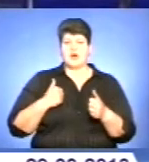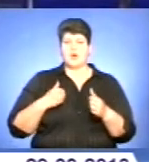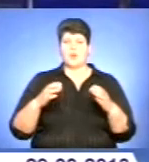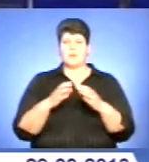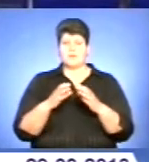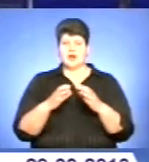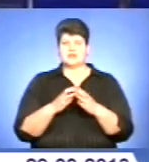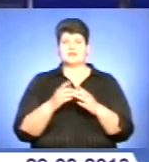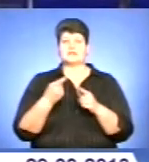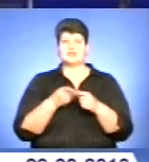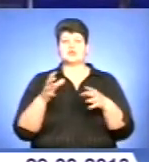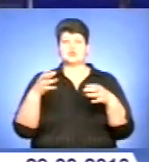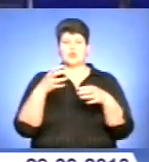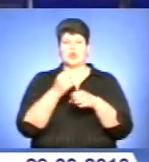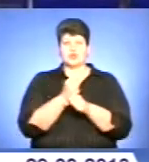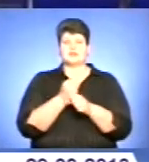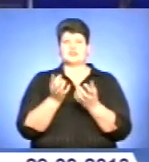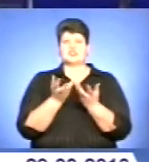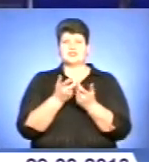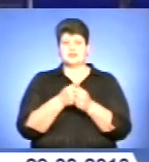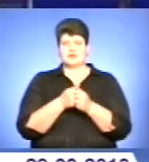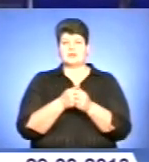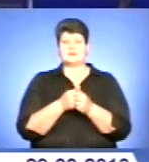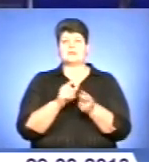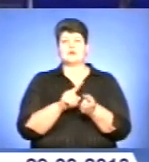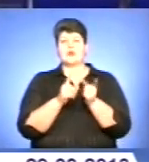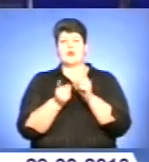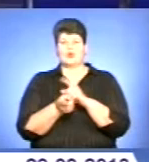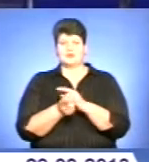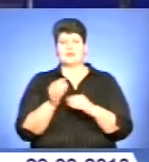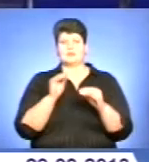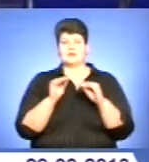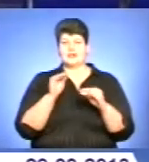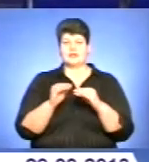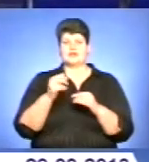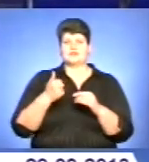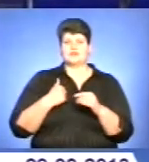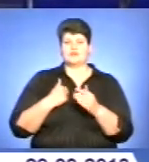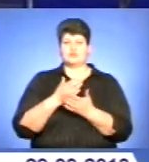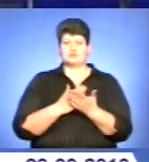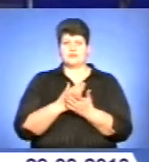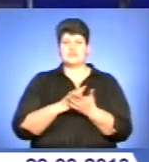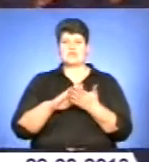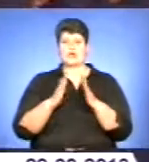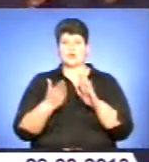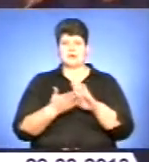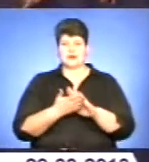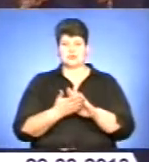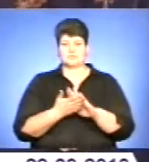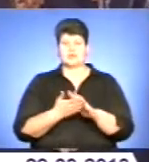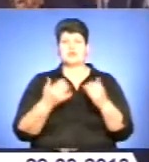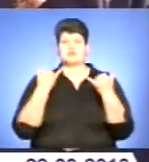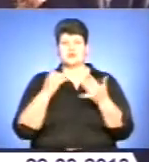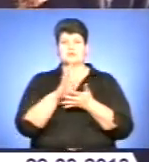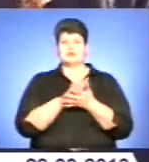за чисельністю у зв'язку з переходом армії на комплектування військовослужбовцями за контрактом. Нині